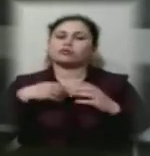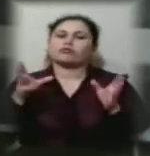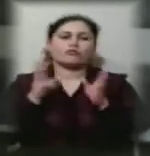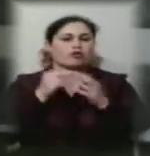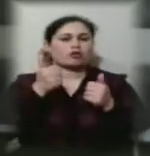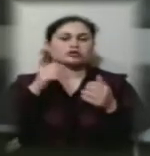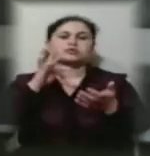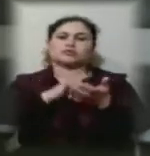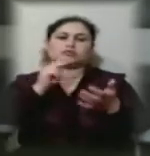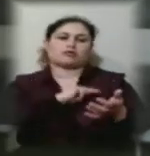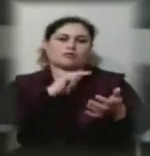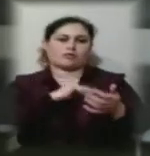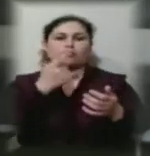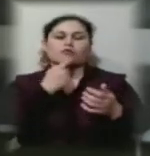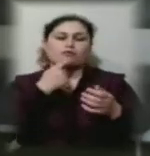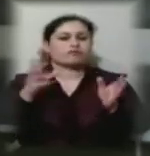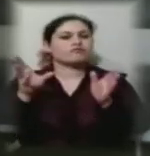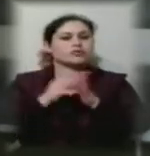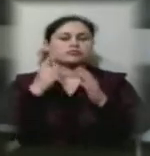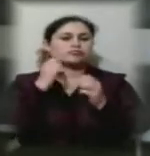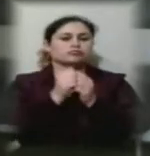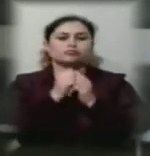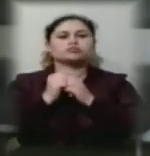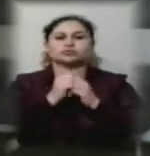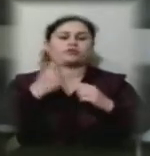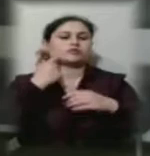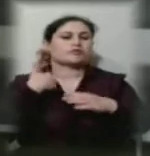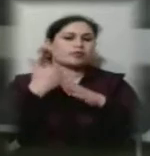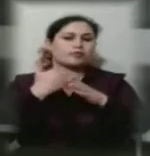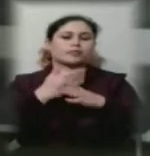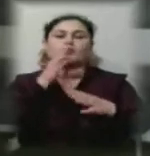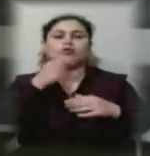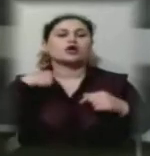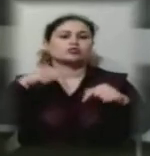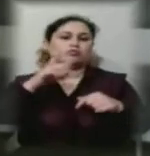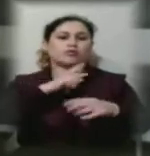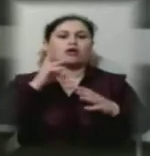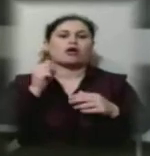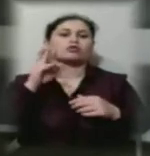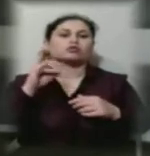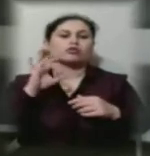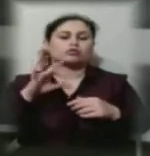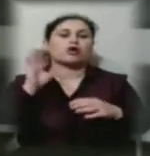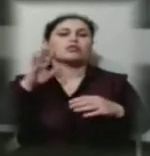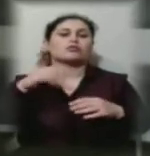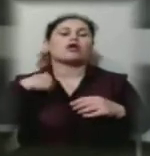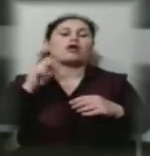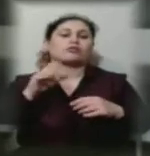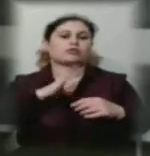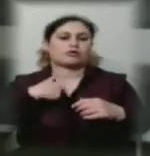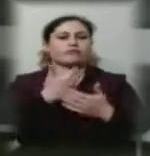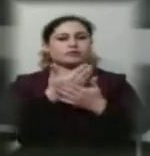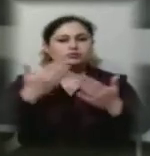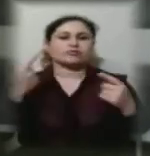крові. Знаєте, коли я тут була як донор, і потім, коли я була з виставкою, я відчувала, що це